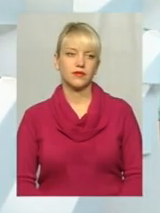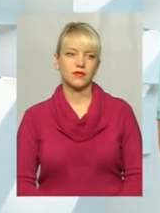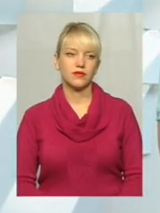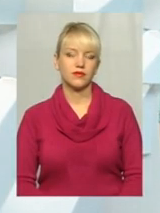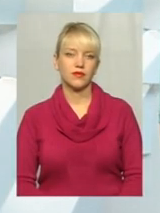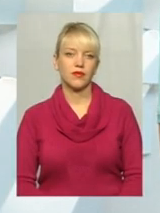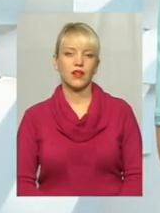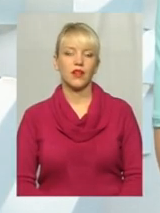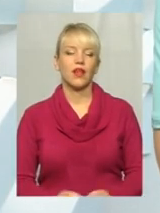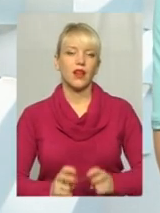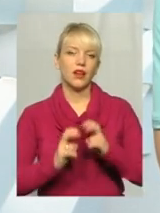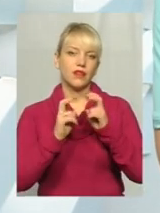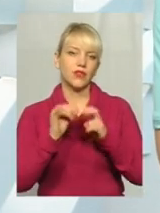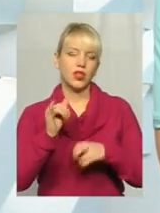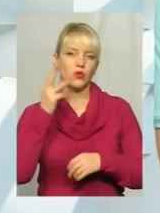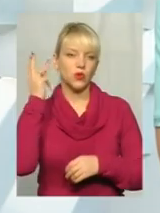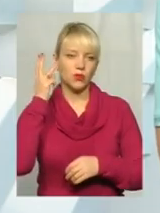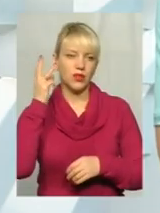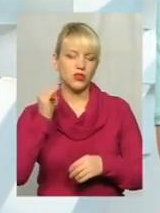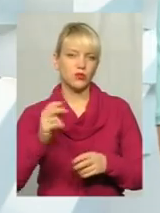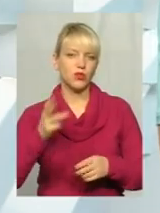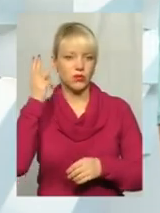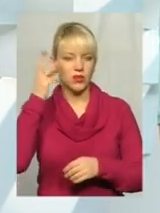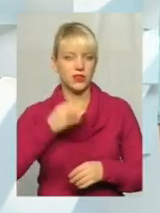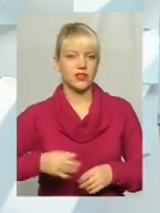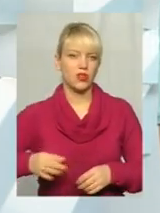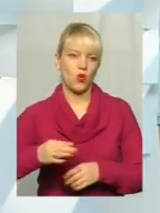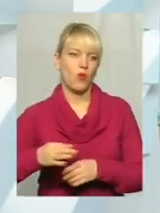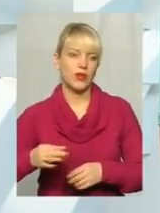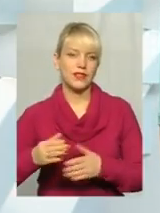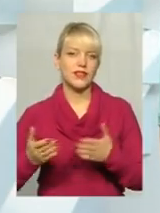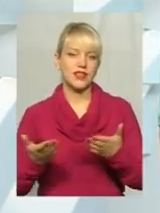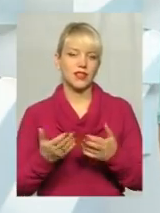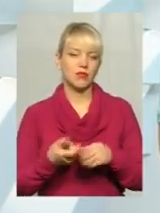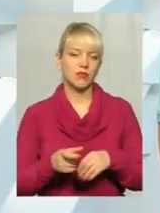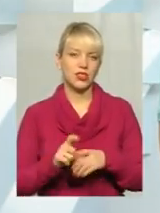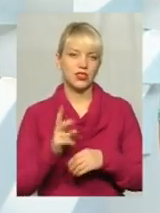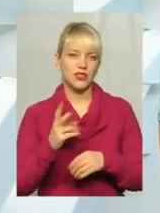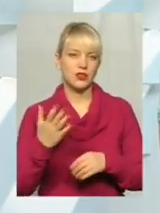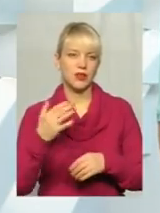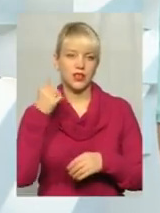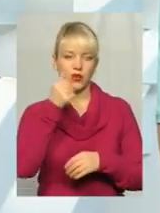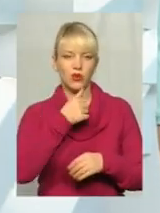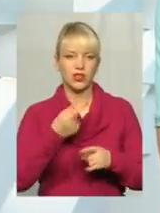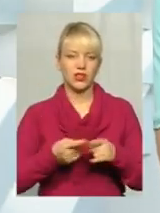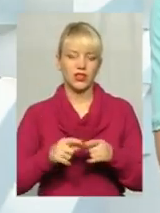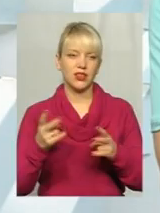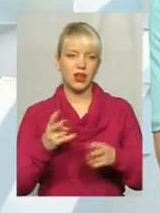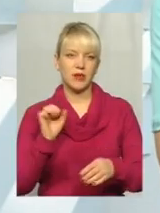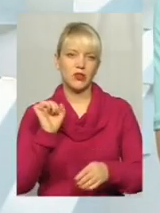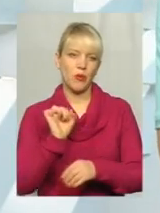Отже, ліфти у Хмельницькому та Хмельницькій області, яким більше 25 років, їх треба